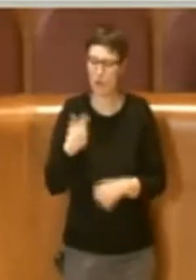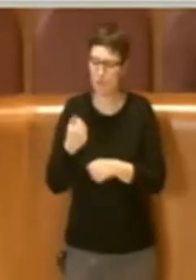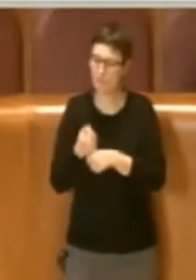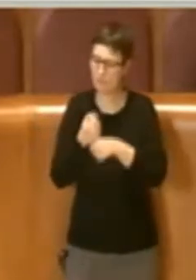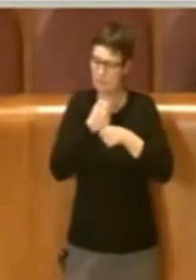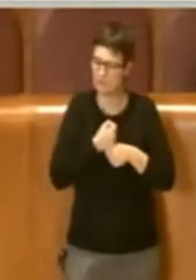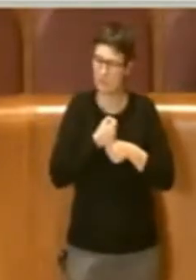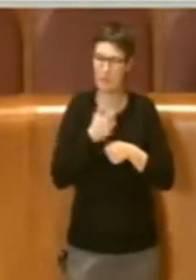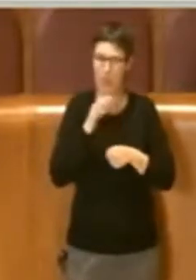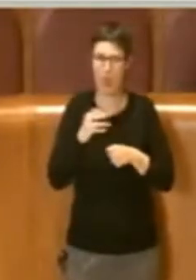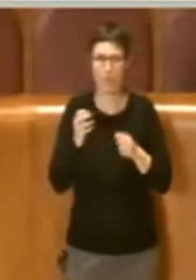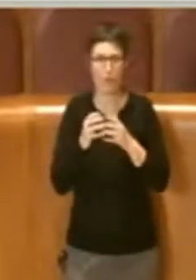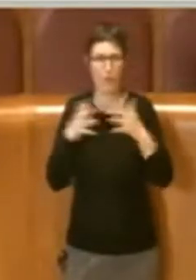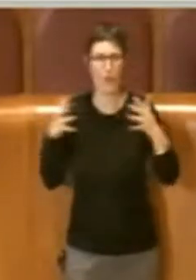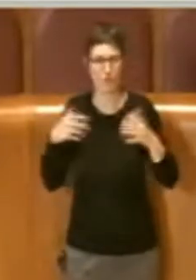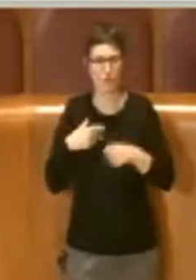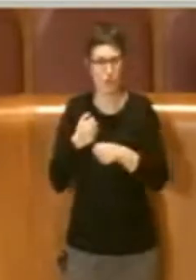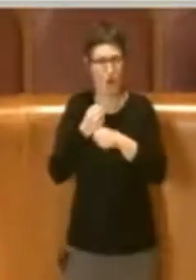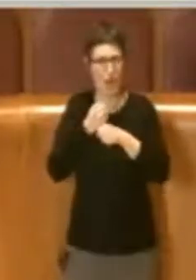di questa maggioranza,